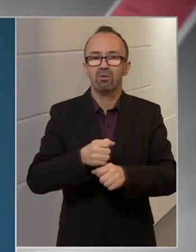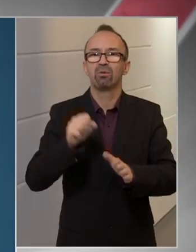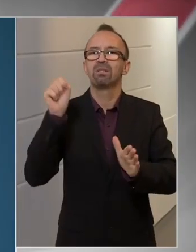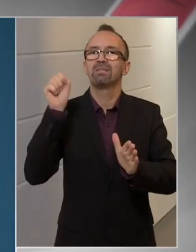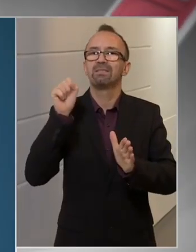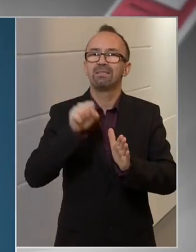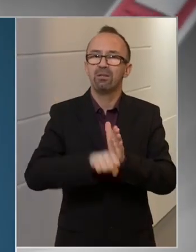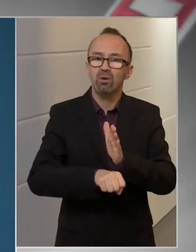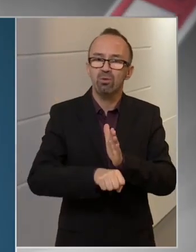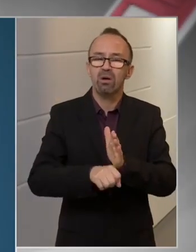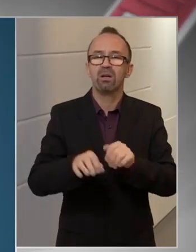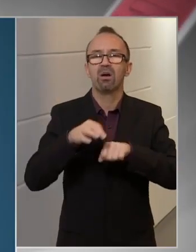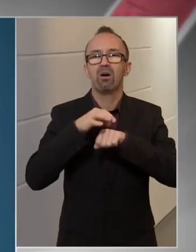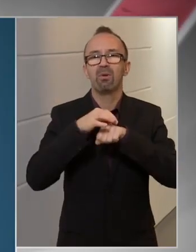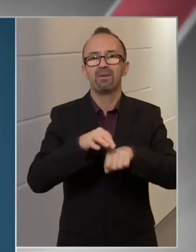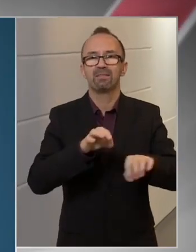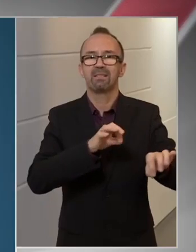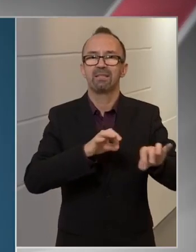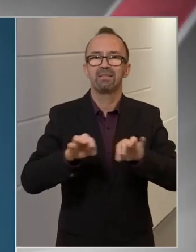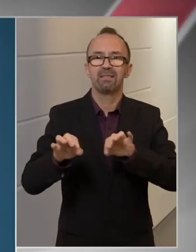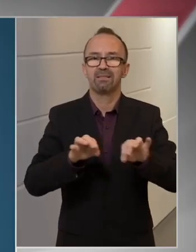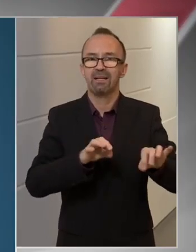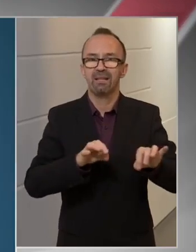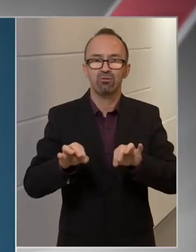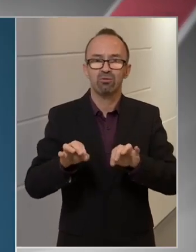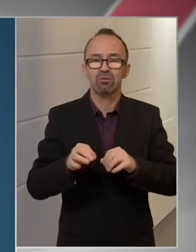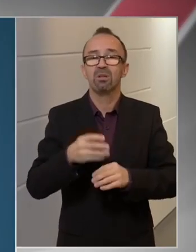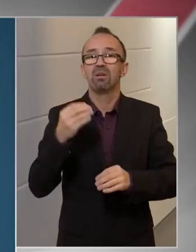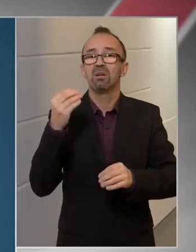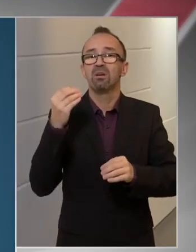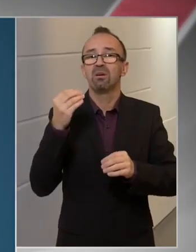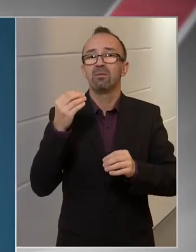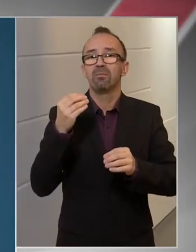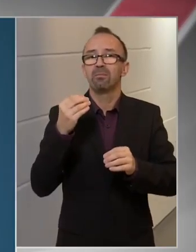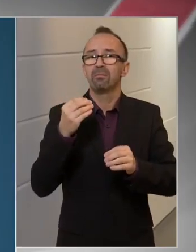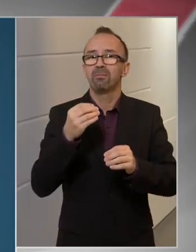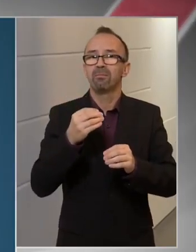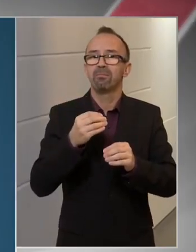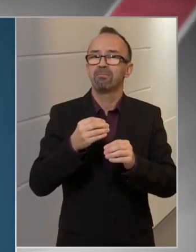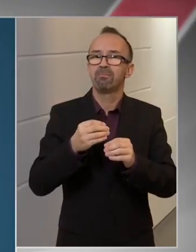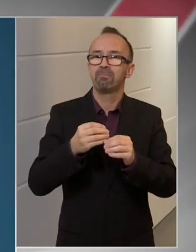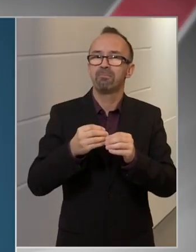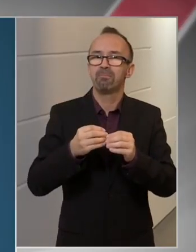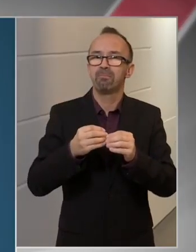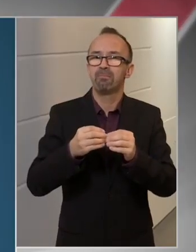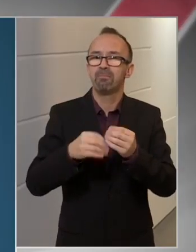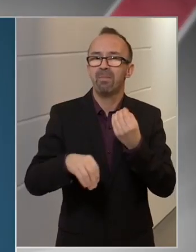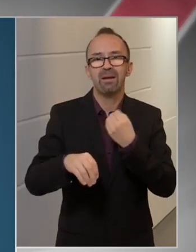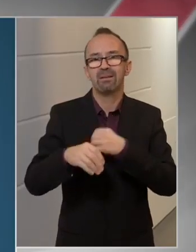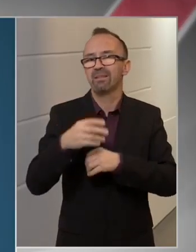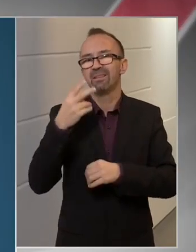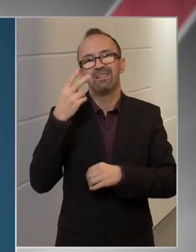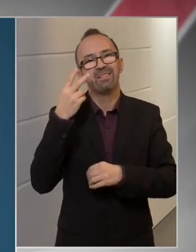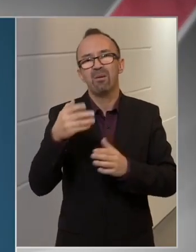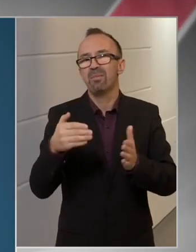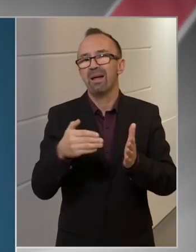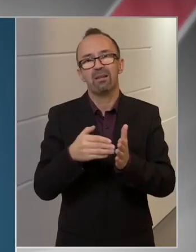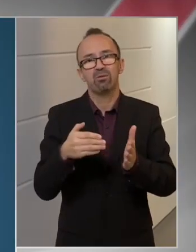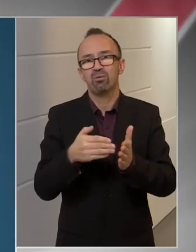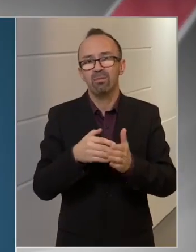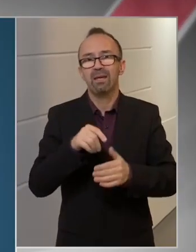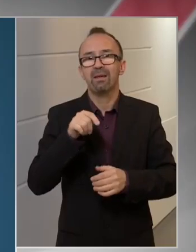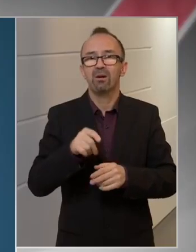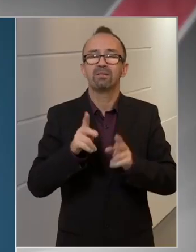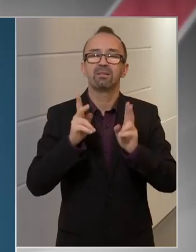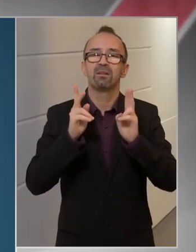szigorúan a bevezetett intézkedéseket, mert egyáltalán nem látjuk még azt,